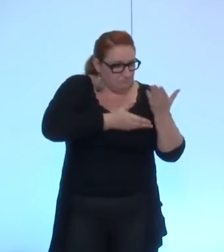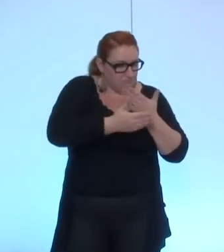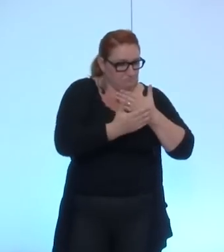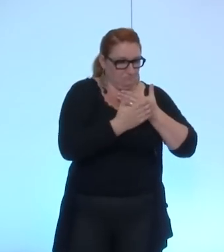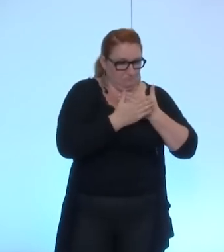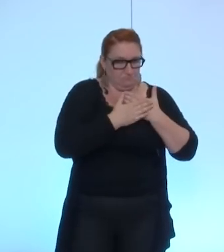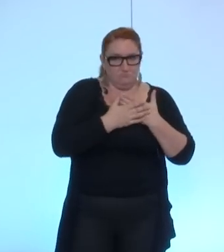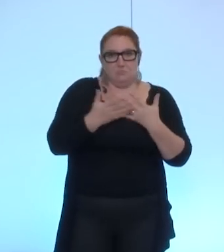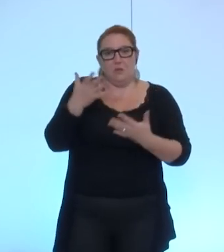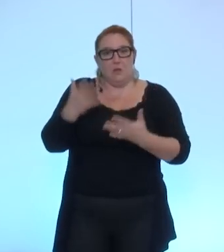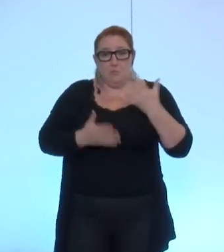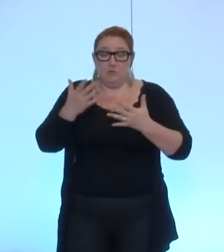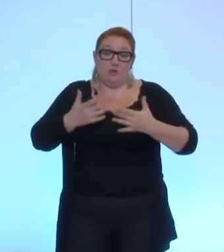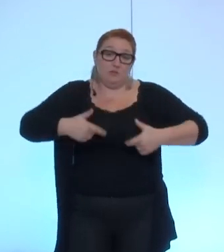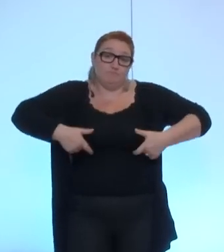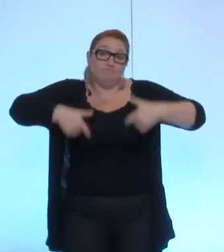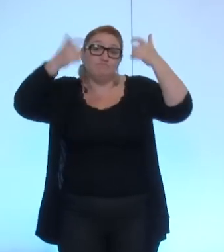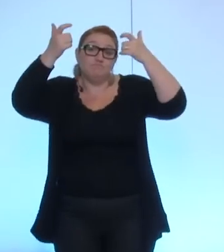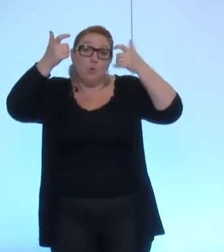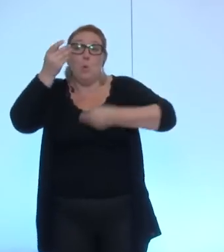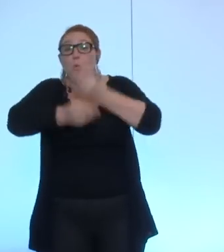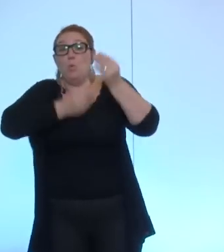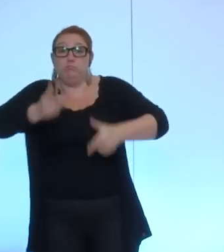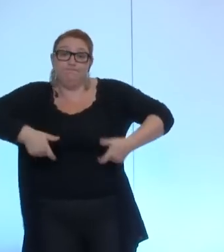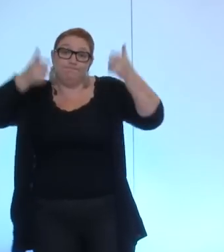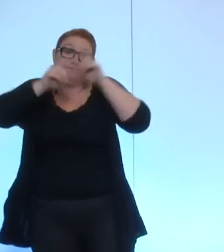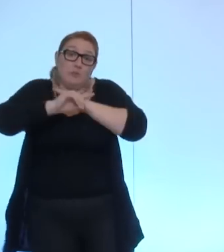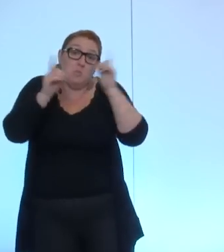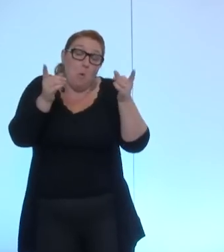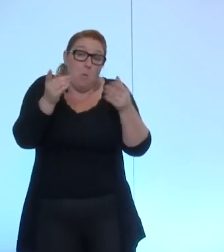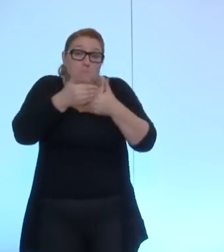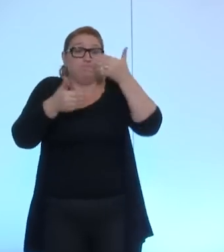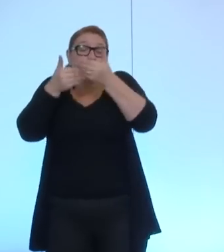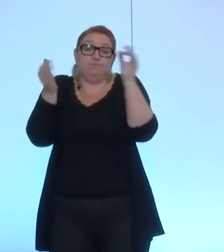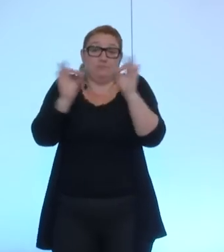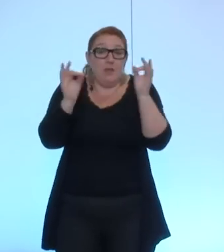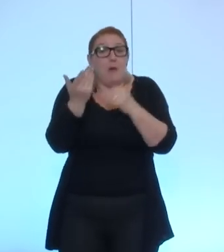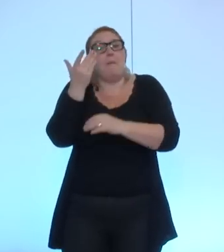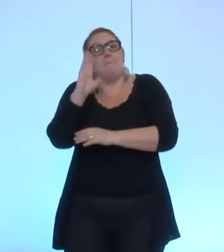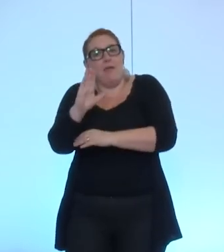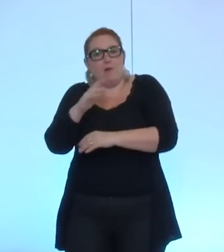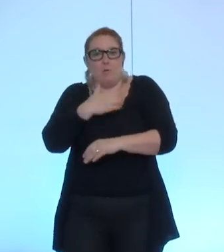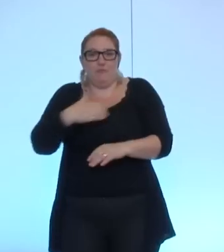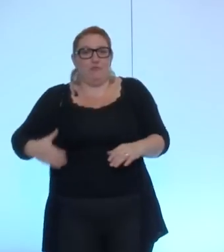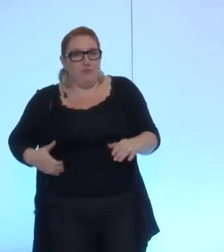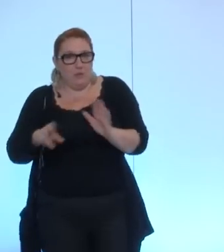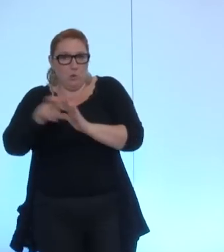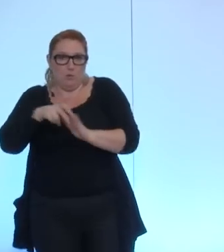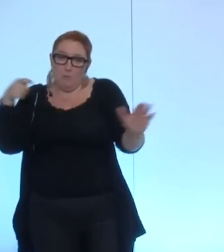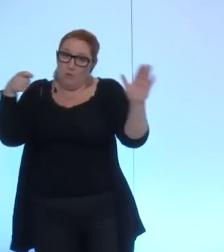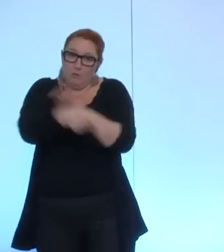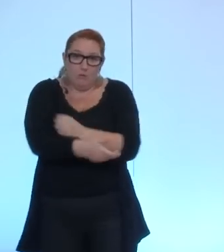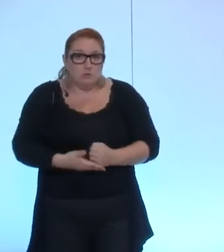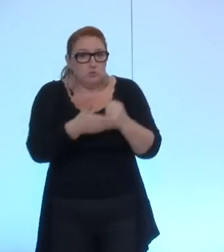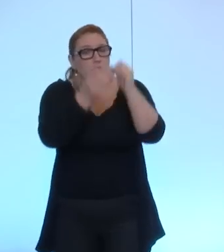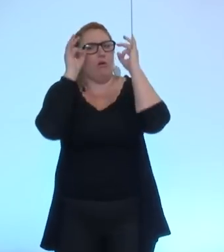-être se ferait ou ne se ferait pas d'ailleurs, en tout cas, il ne se ferait certainement pas avec le soutien de la ville de Grenoble. Donc,